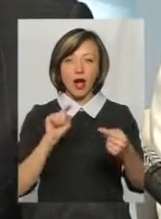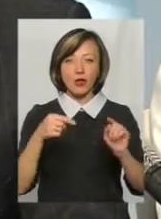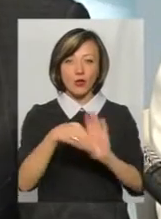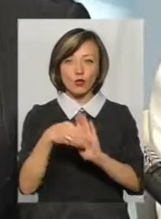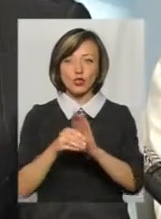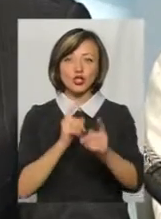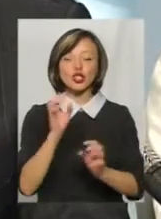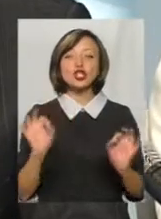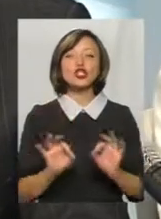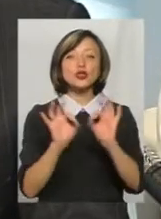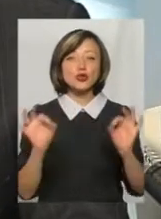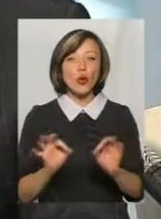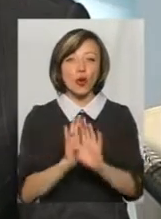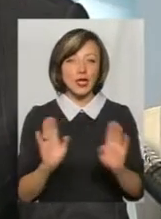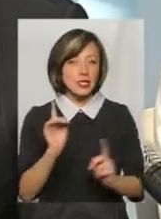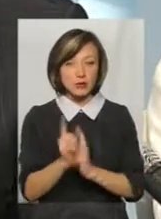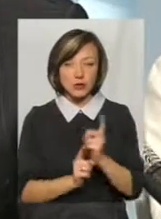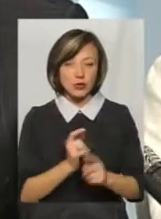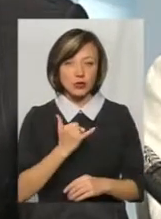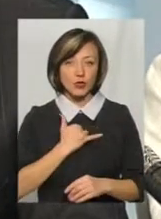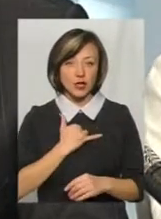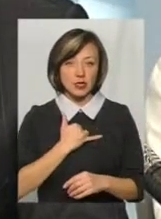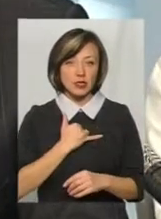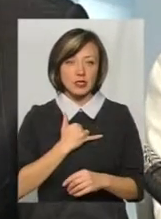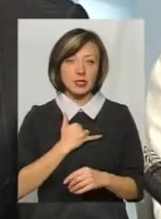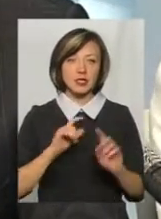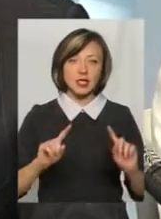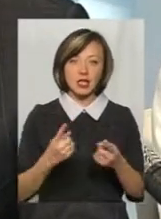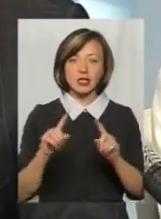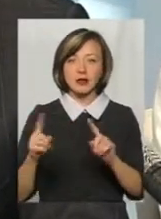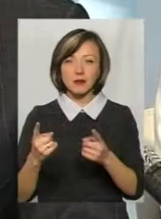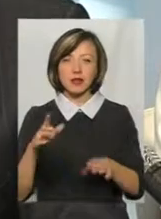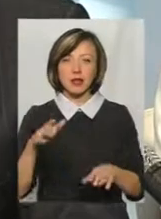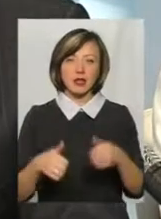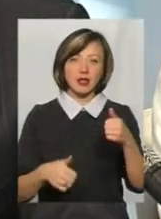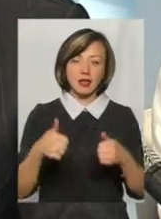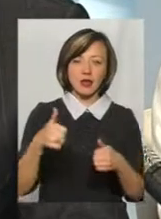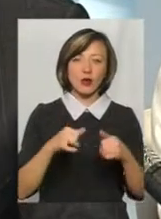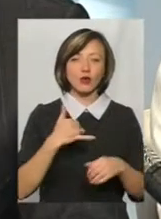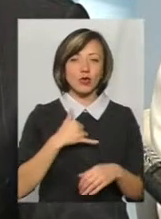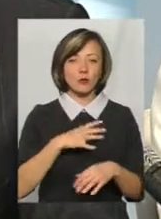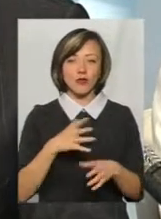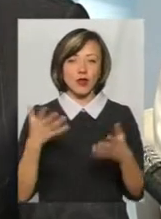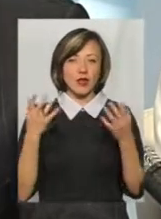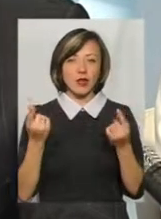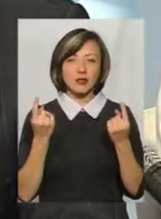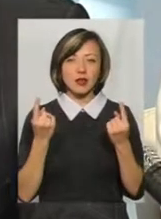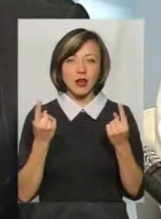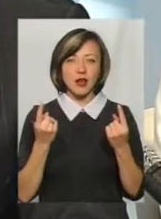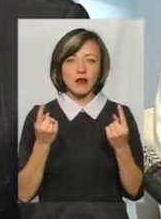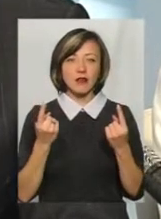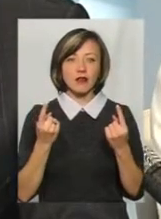зміниться. Тому що в нас йде затримання і йдуть оці ігрища. В нас були яскравий приклад, це в нас були торнопільські